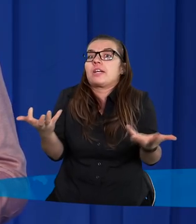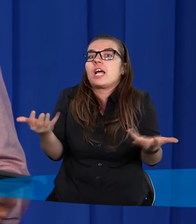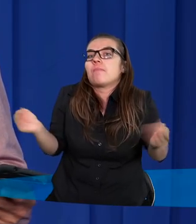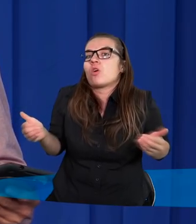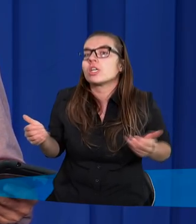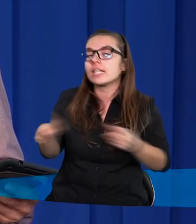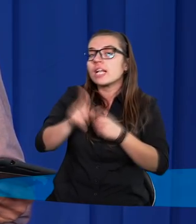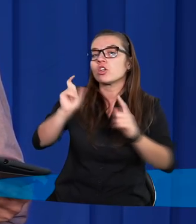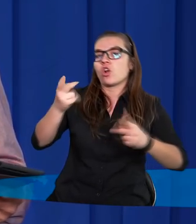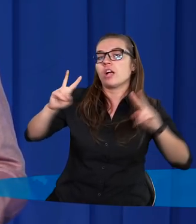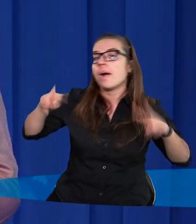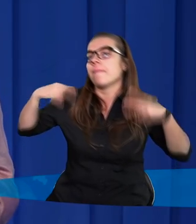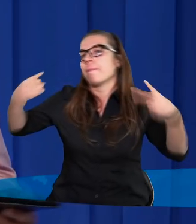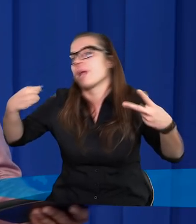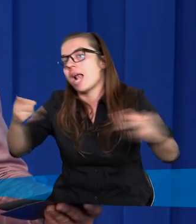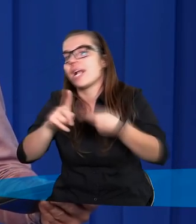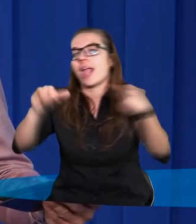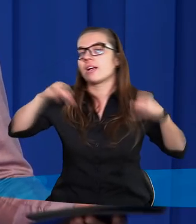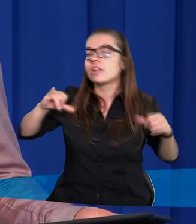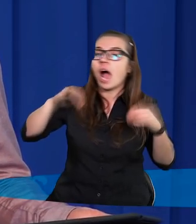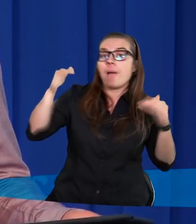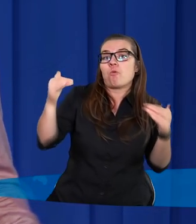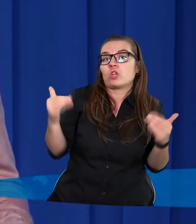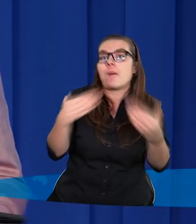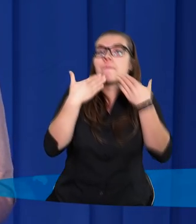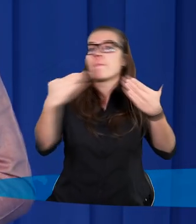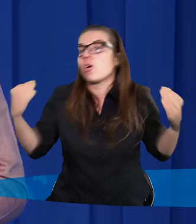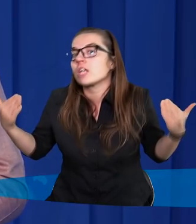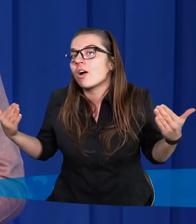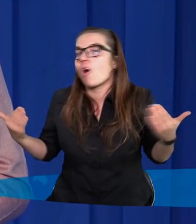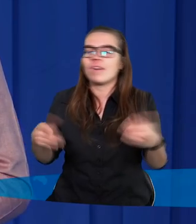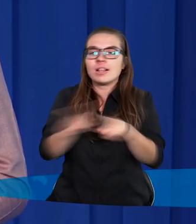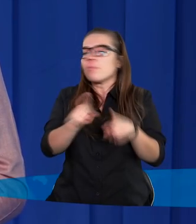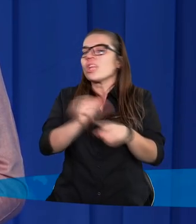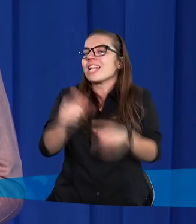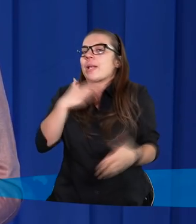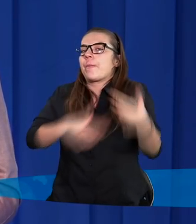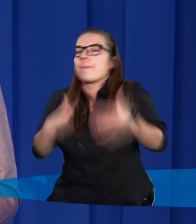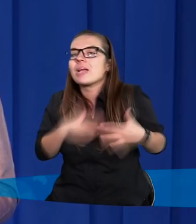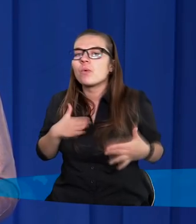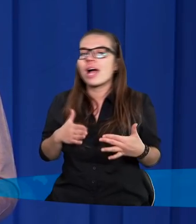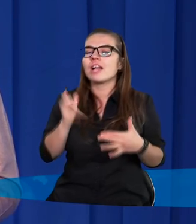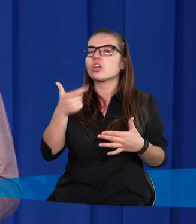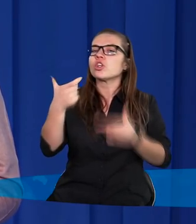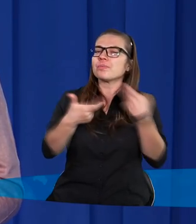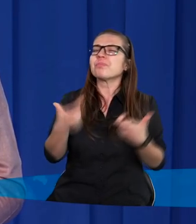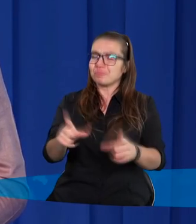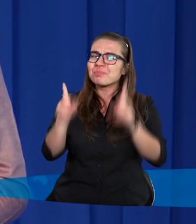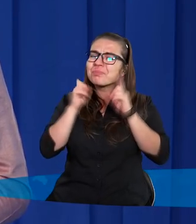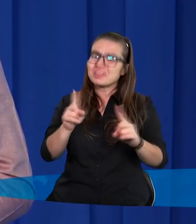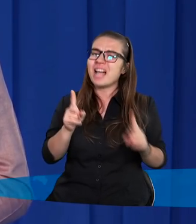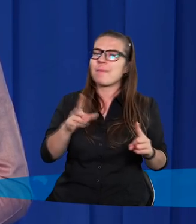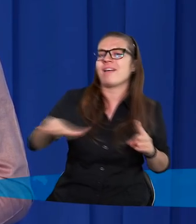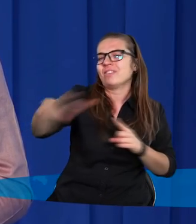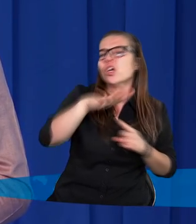Chcielibyście coś przekazać od siebie, a może podziękować, bo to też jest miłe, kiedy my, robiąc to z pasją, naprawdę uwielbiamy